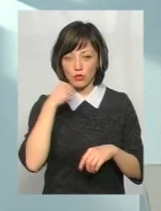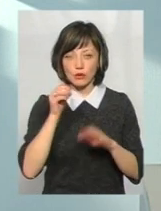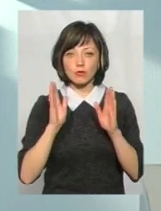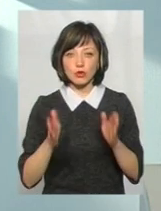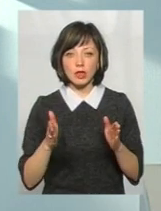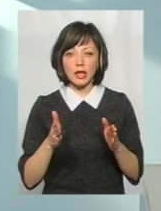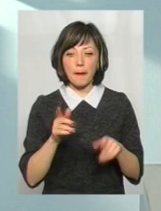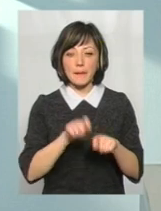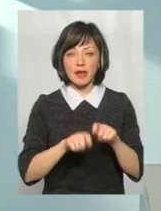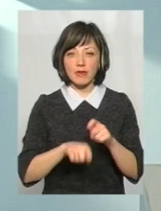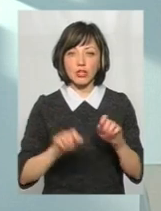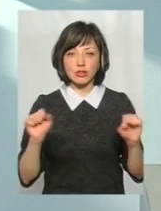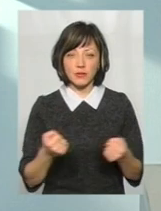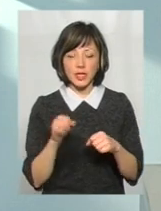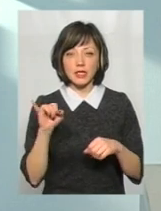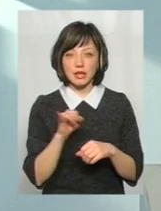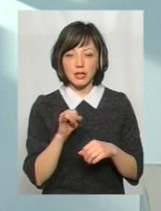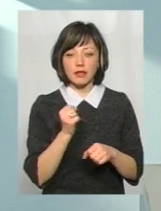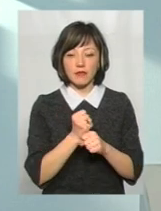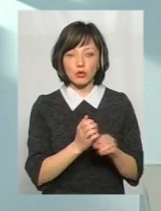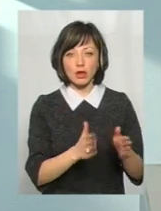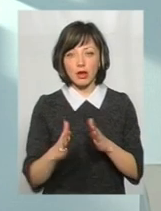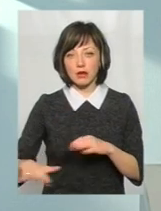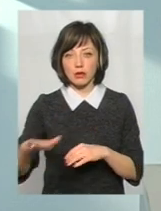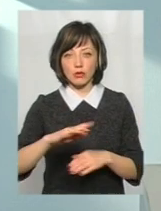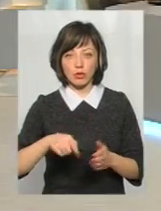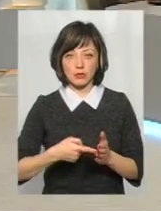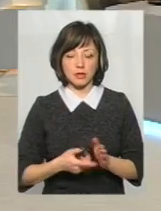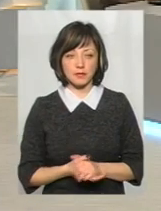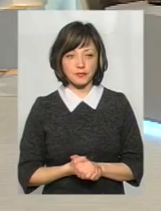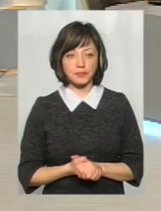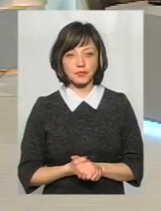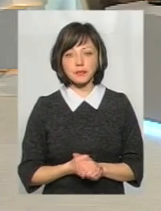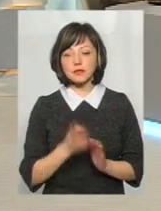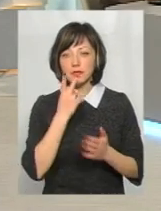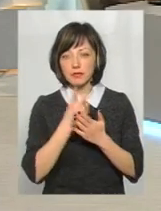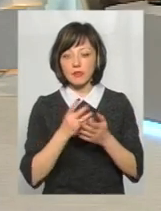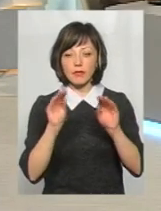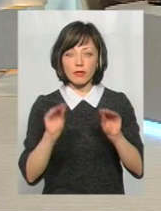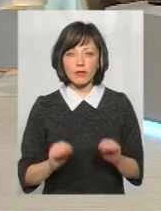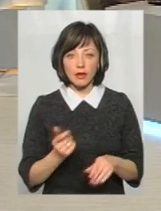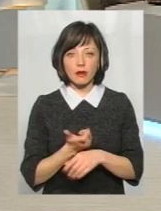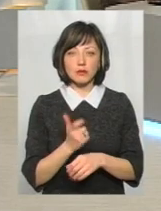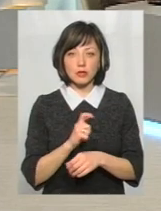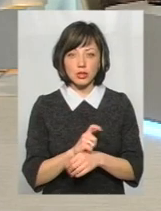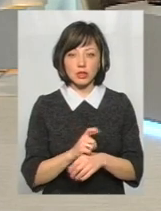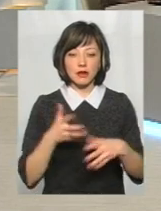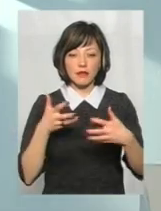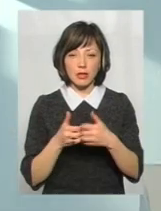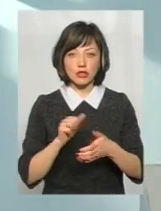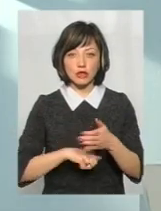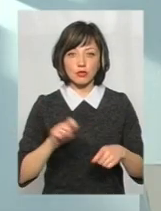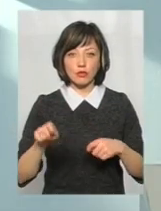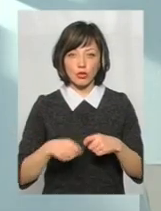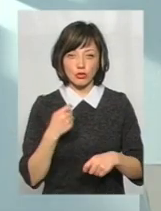які будуть вимірювати швидкісний режим, і все ж таки наведуть лад на території нашого міста. Адже, як показує статистика, більшість ДТП саме через